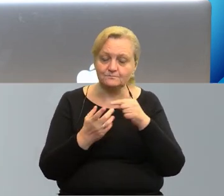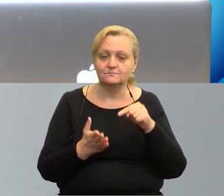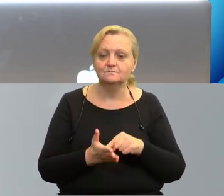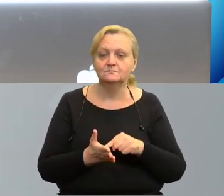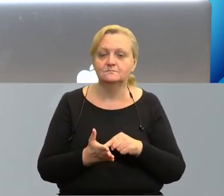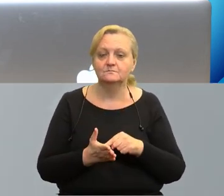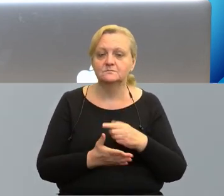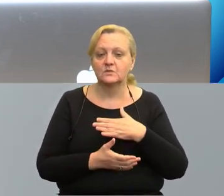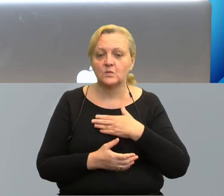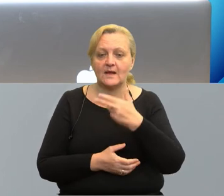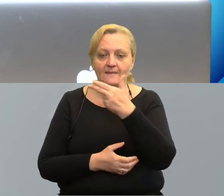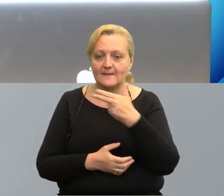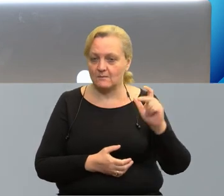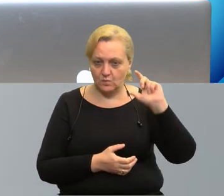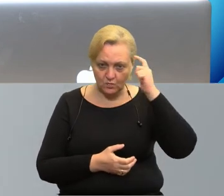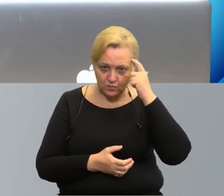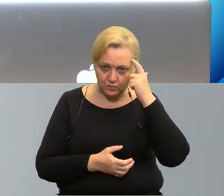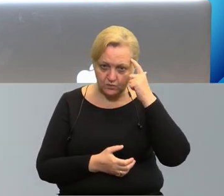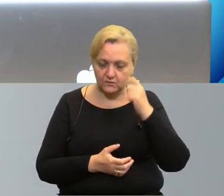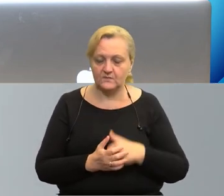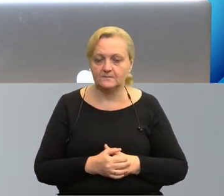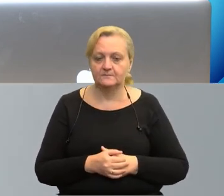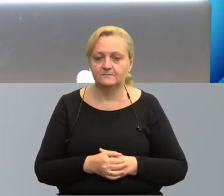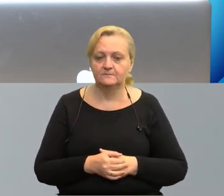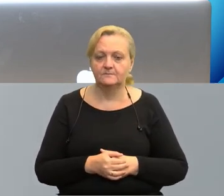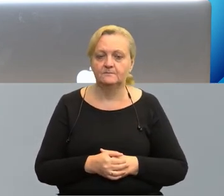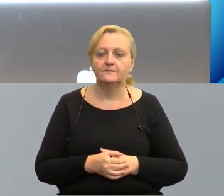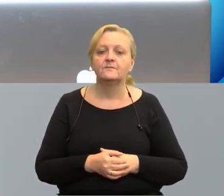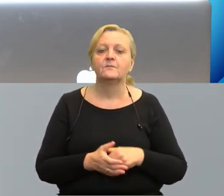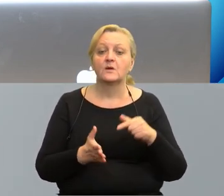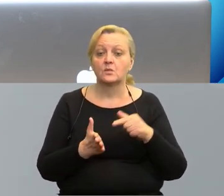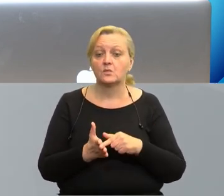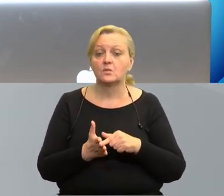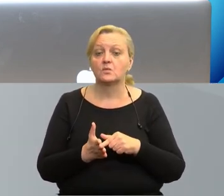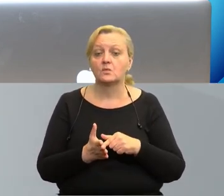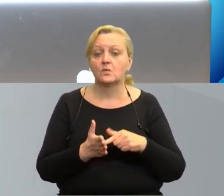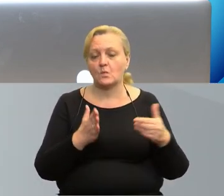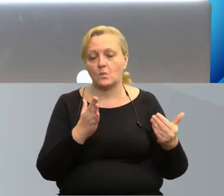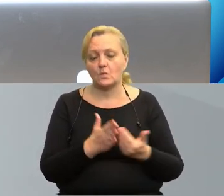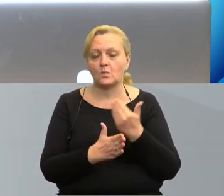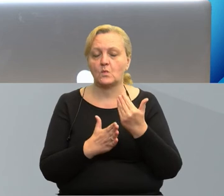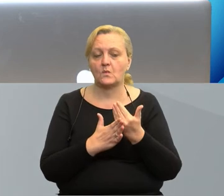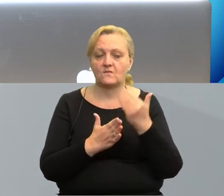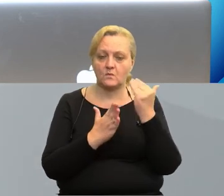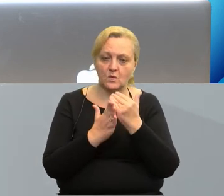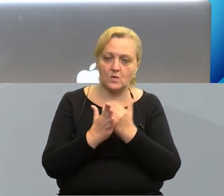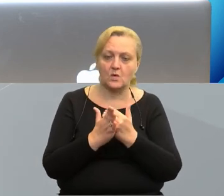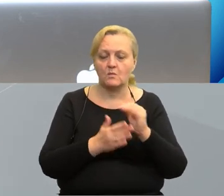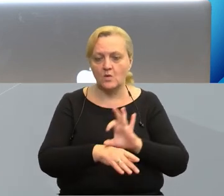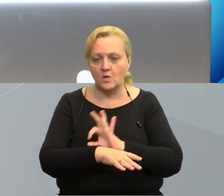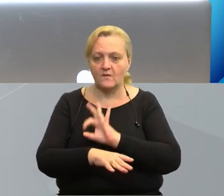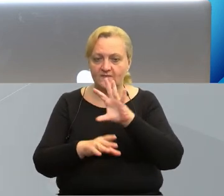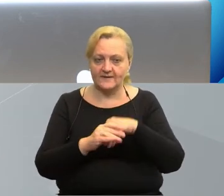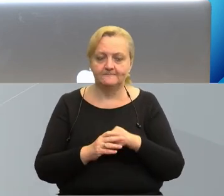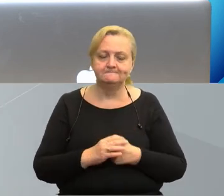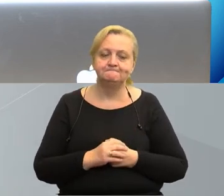z takich tematów przewodnich przebijało się w tych naszych nowych programach i projektach,